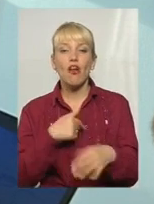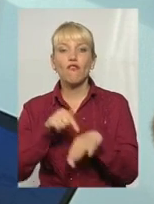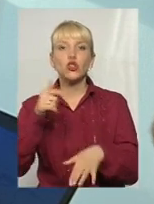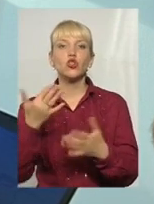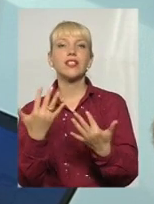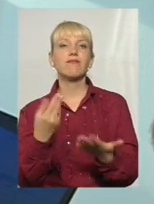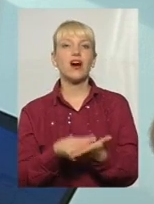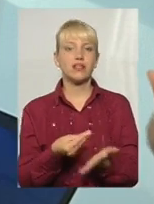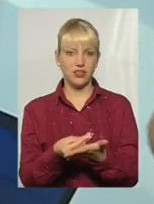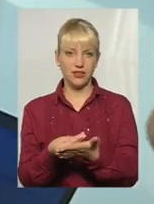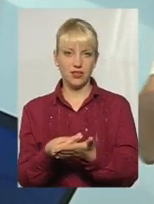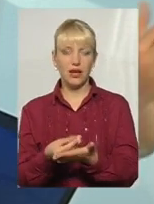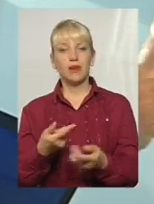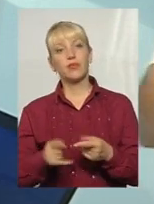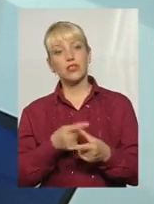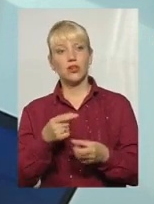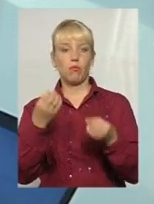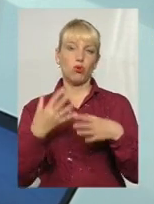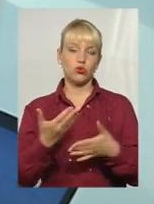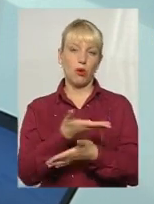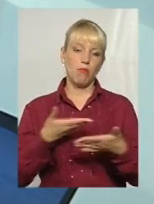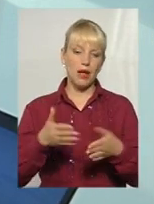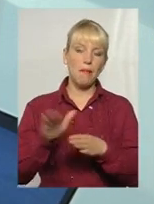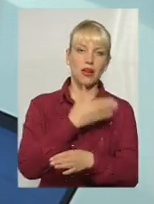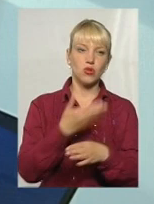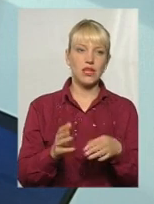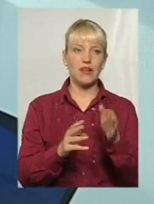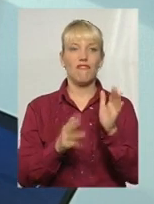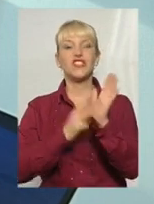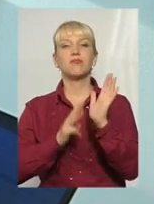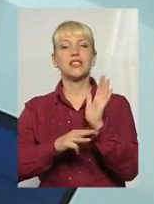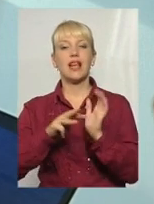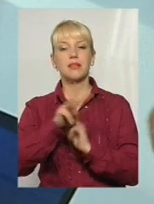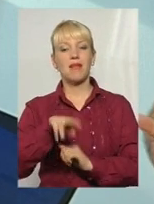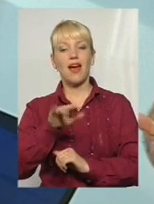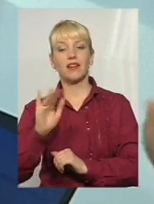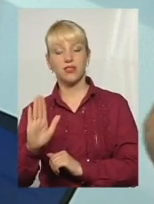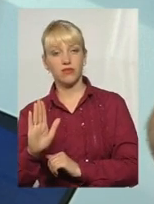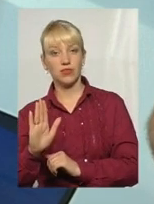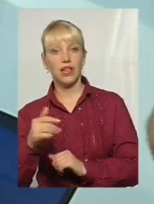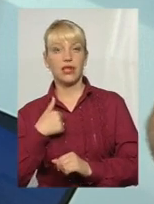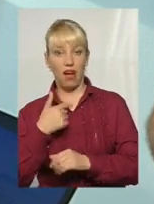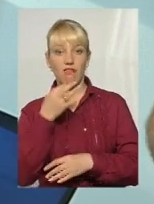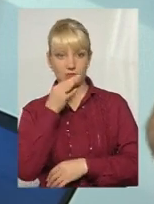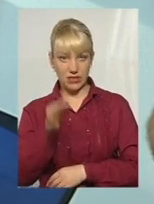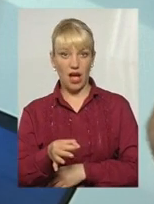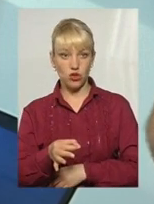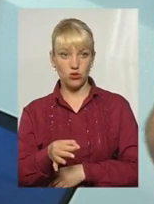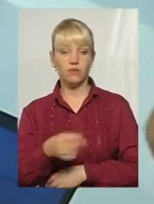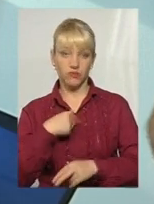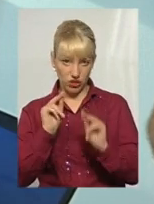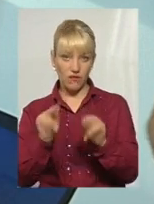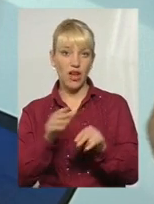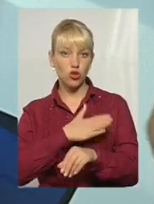вартість. Тобто, що сьогодні? Чи просто ми перерозподіляємо 80 мільярдів, да? І я вам скажу, ми повинні, я скажу